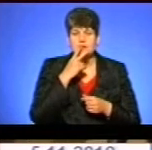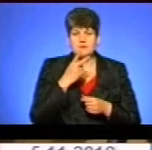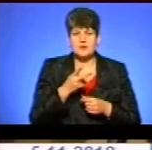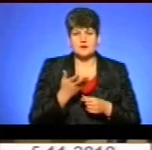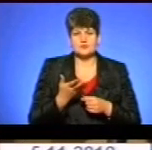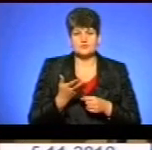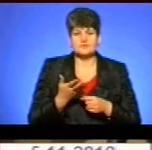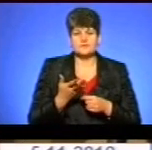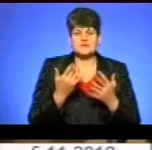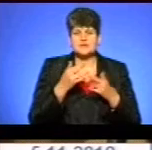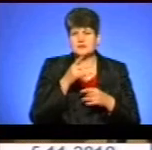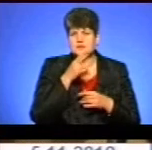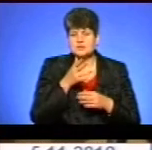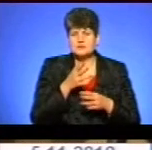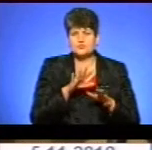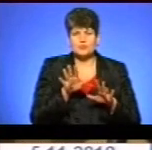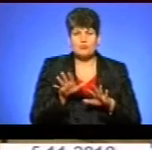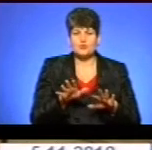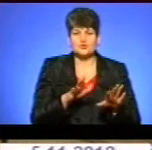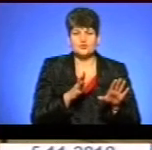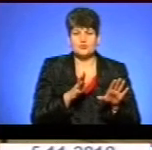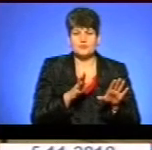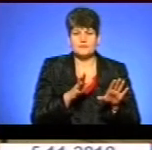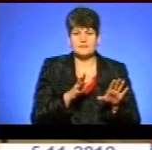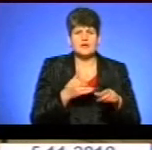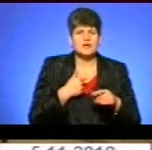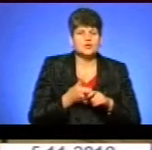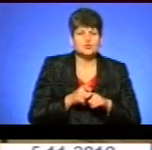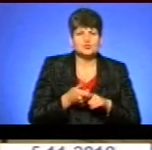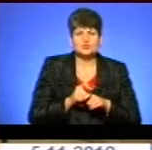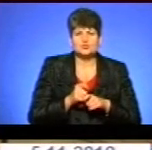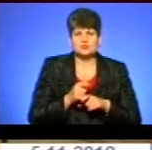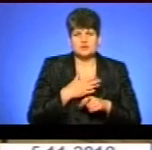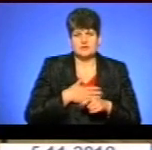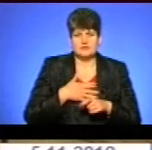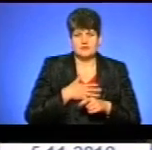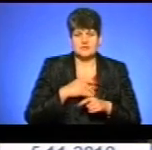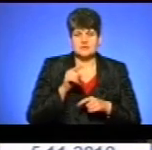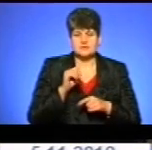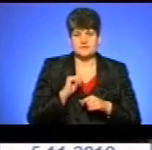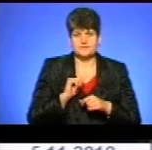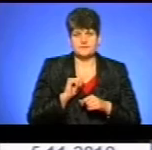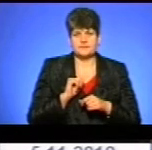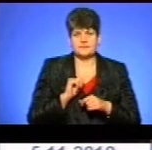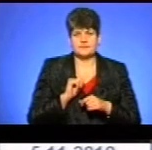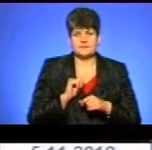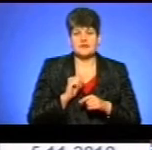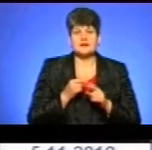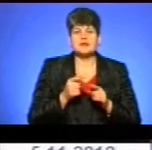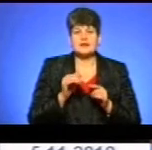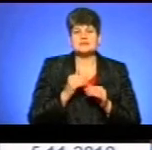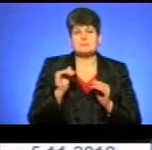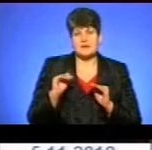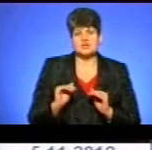Стільки часу пройшло. Я дуже-дуже сильно хвилювалася за тобою. Кастинг не перший, бо я з меншим